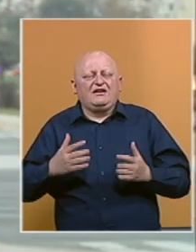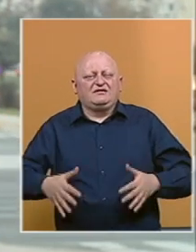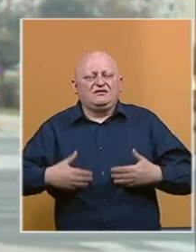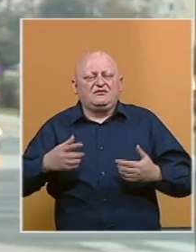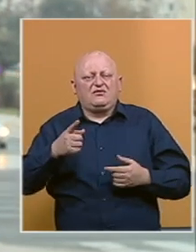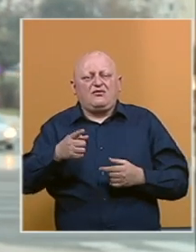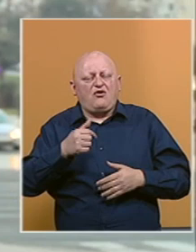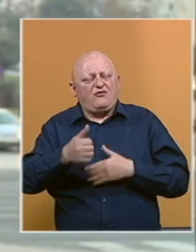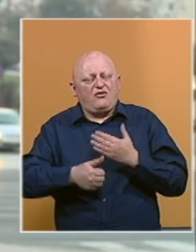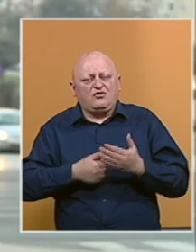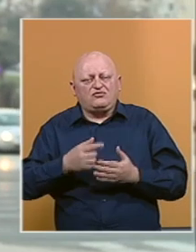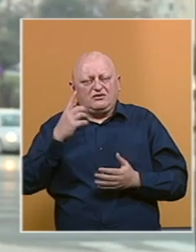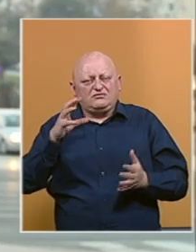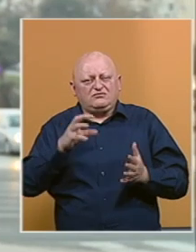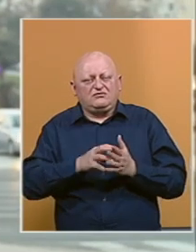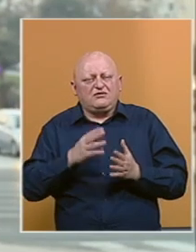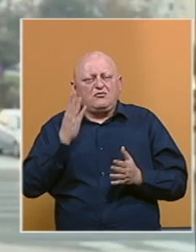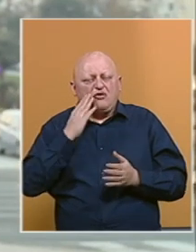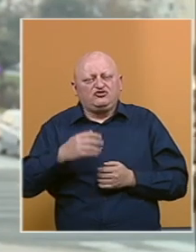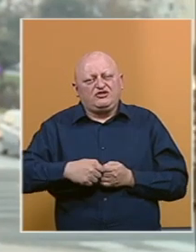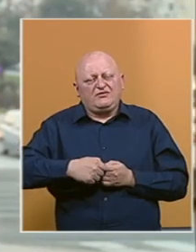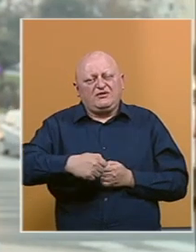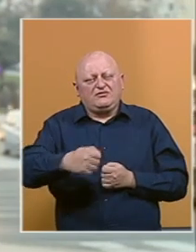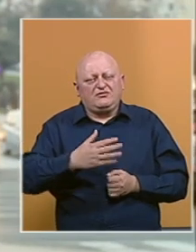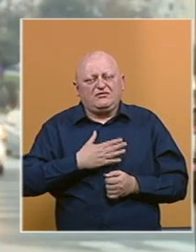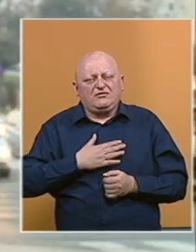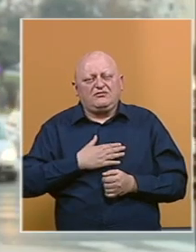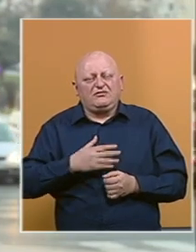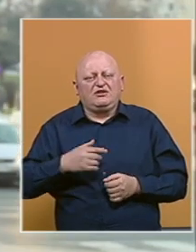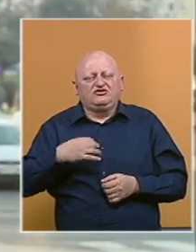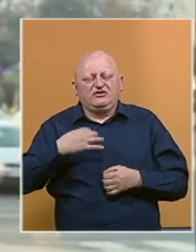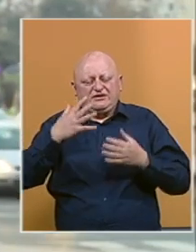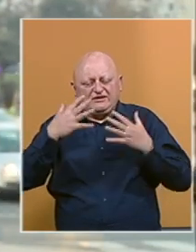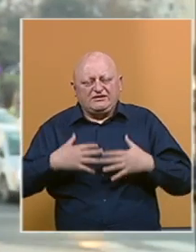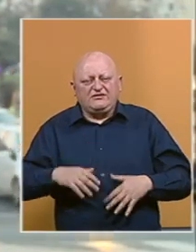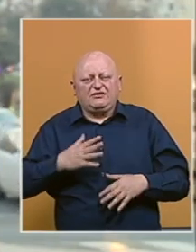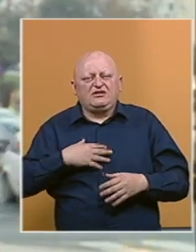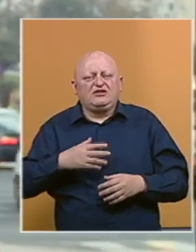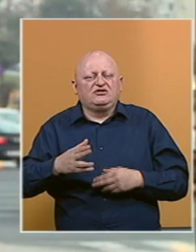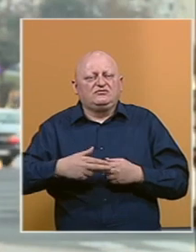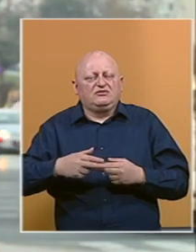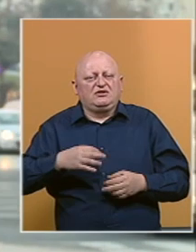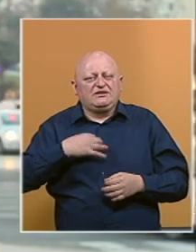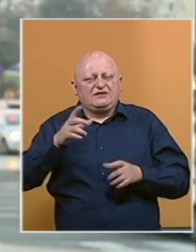ali neka nam ove godine prioritet bude poštivanje mjera, naše osobno zdravlje kao i zdravlje naših najmilijih. Ostanimo